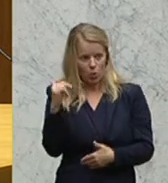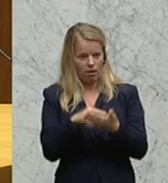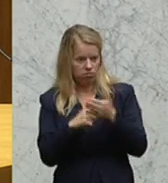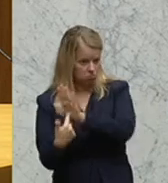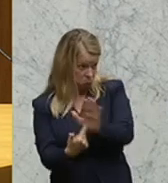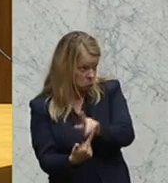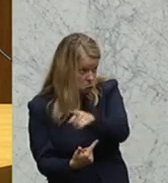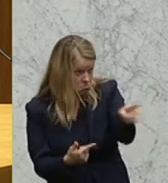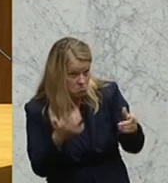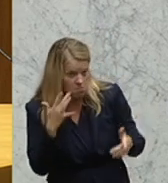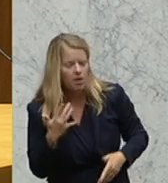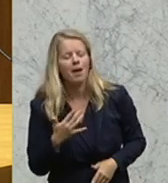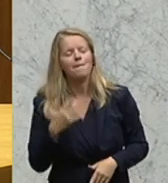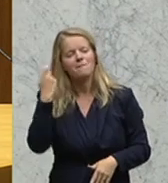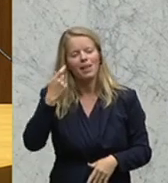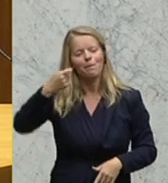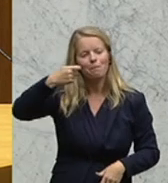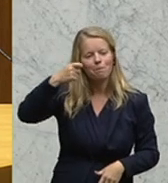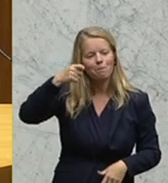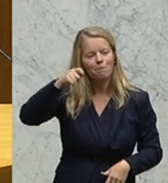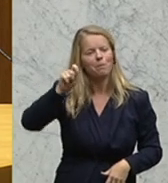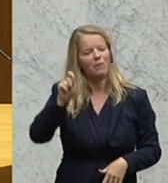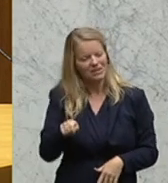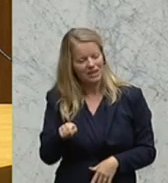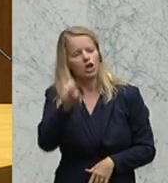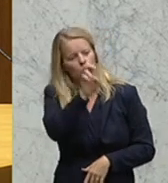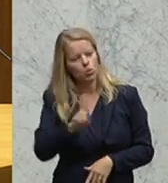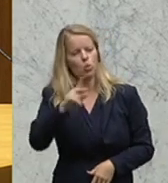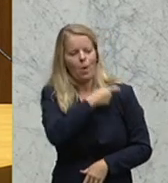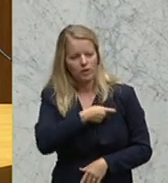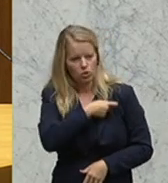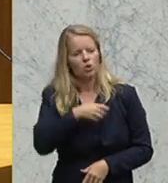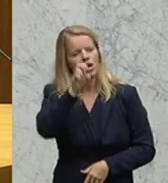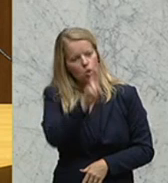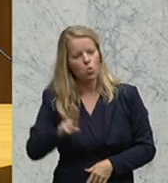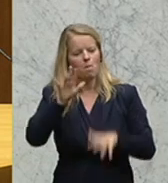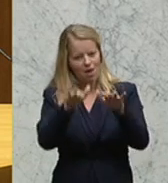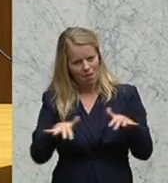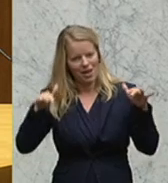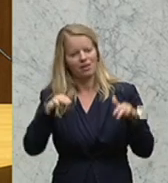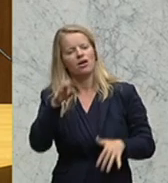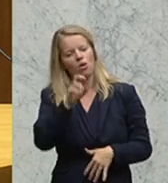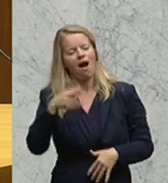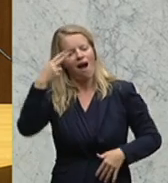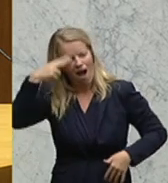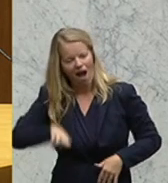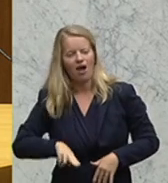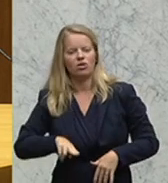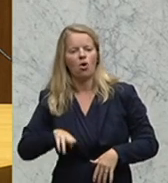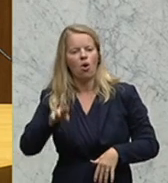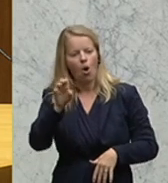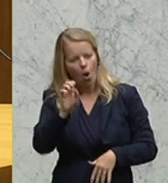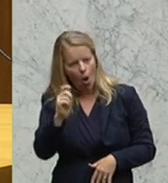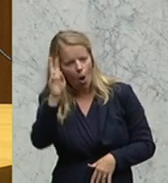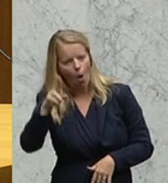geläufig haben, gemeint sind die Präsidenten der EU-Kommission, des EU-Parlamentes, des Rates, der Eurogruppe und der Europäischen